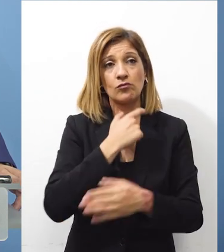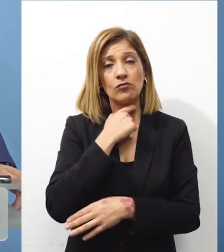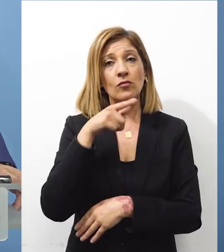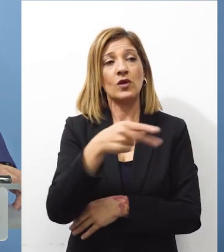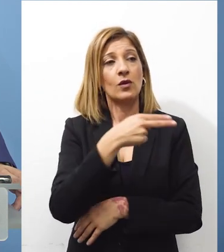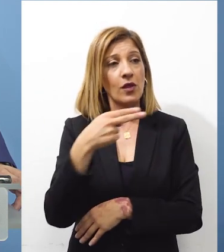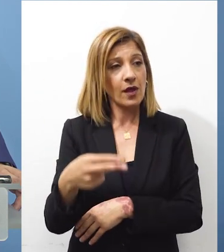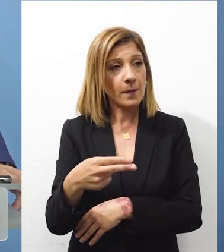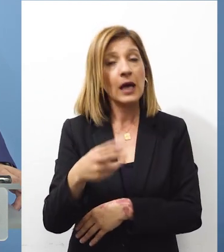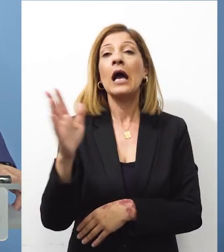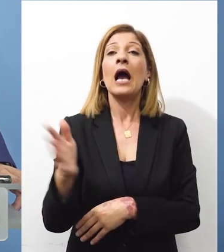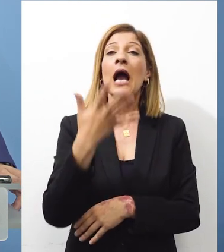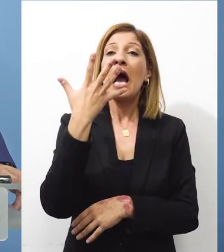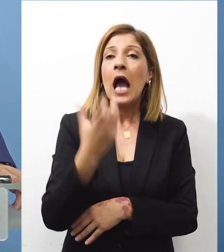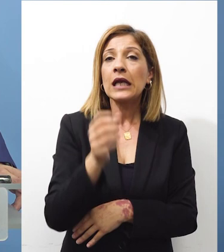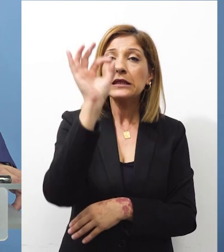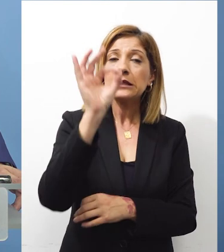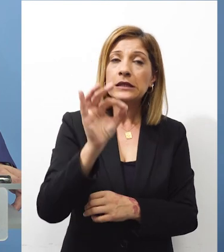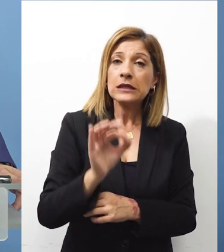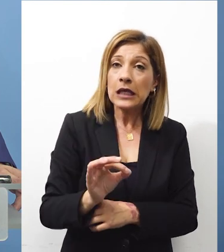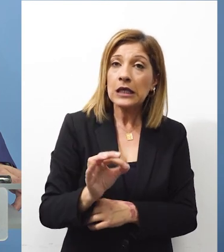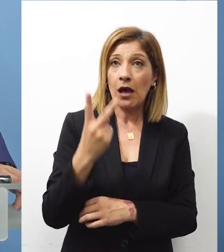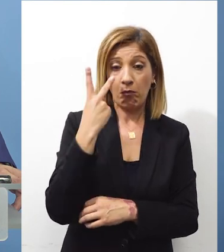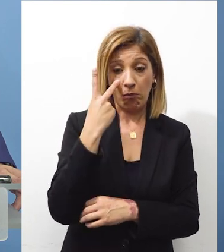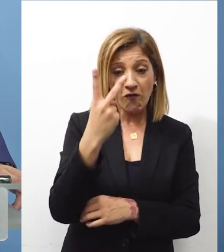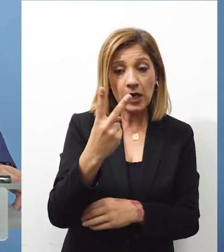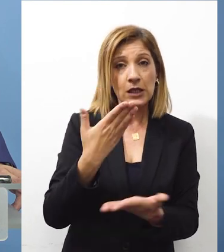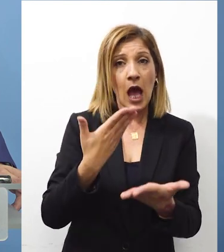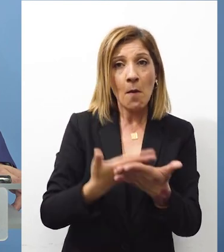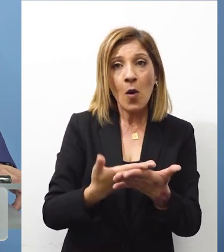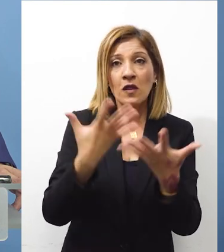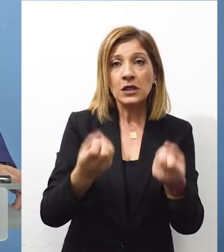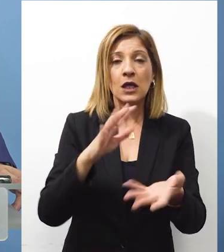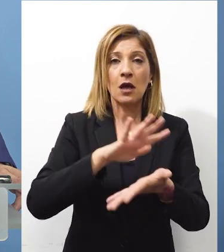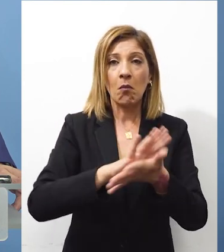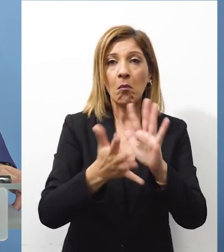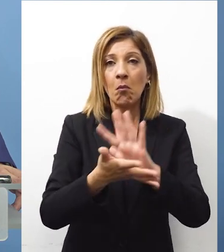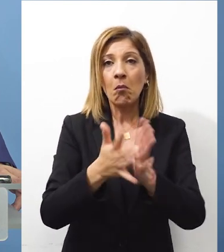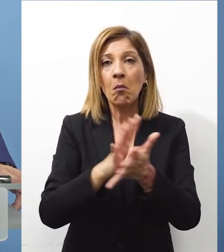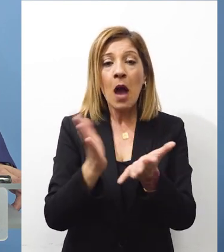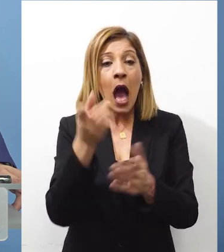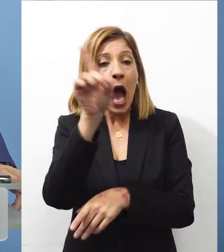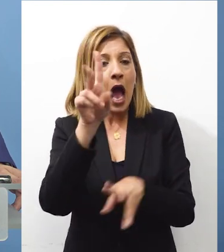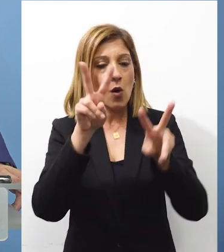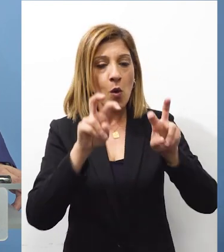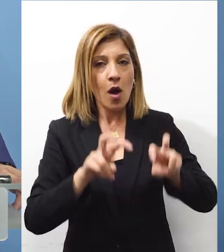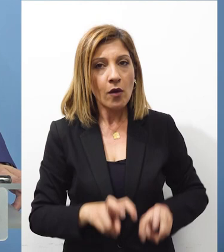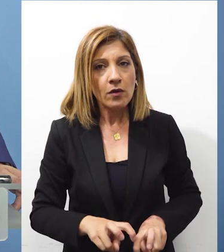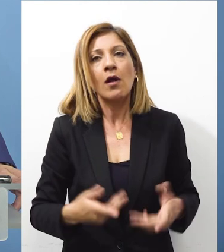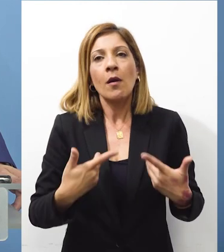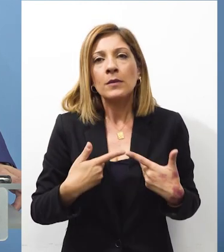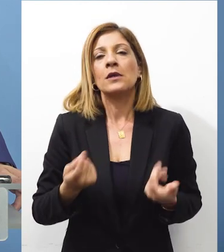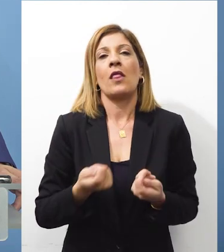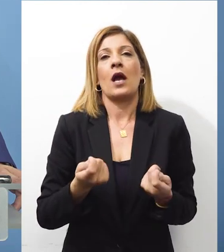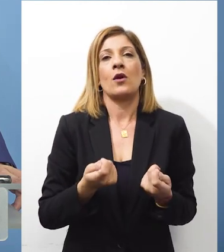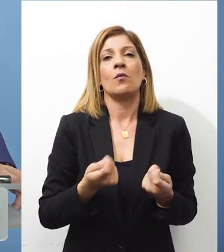αυτό το ζητήματος Και αν υπάρχουν οποιαδήποτε στοιχεία Τα οποία συνηγορούν στην διαρεύνηση Όποια ζήπονται άλλης έρευνας Ή στην διεξαγωγή άλλης έρευνας Αυτή θα